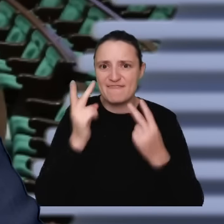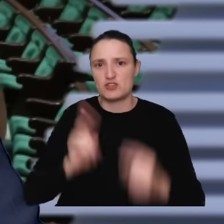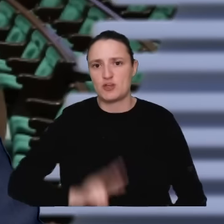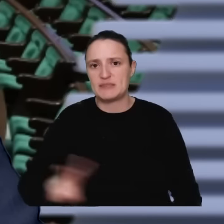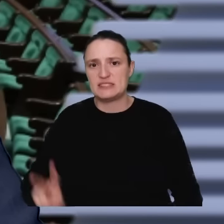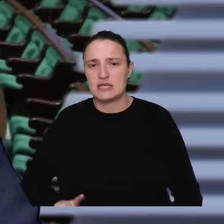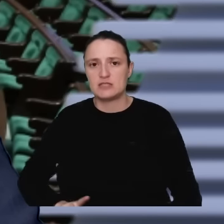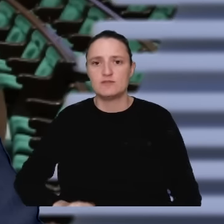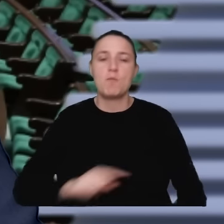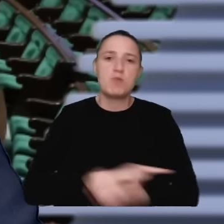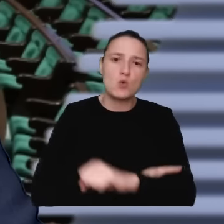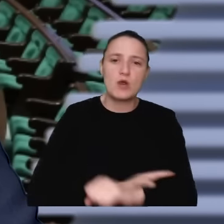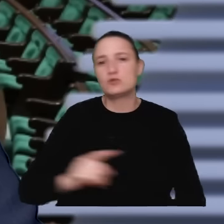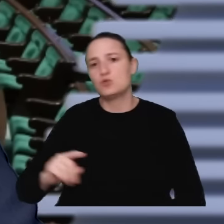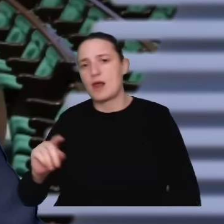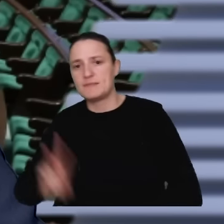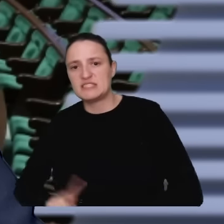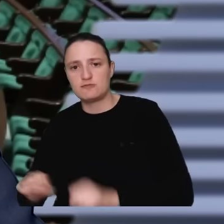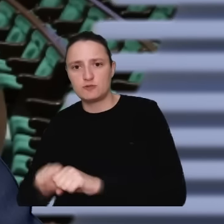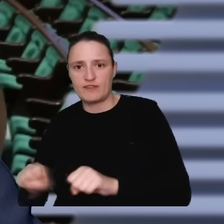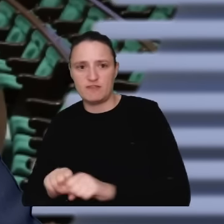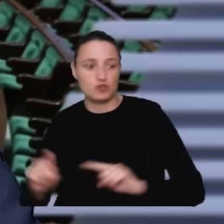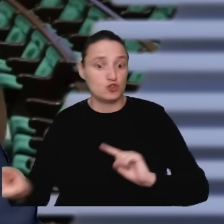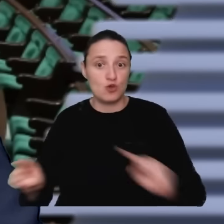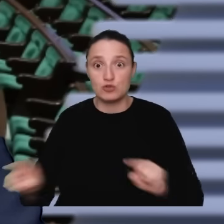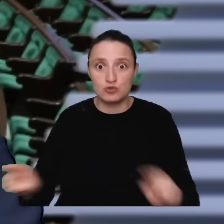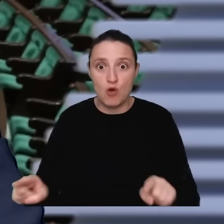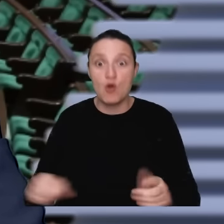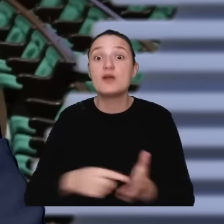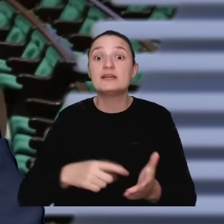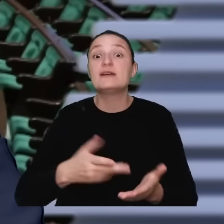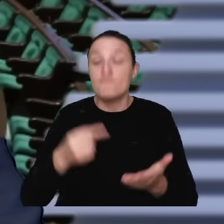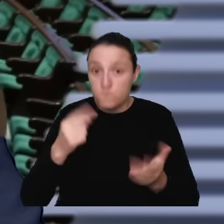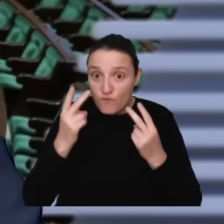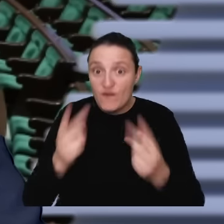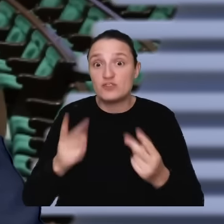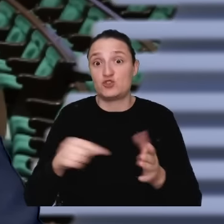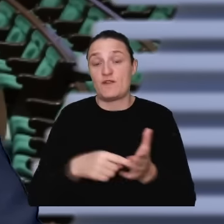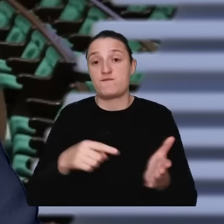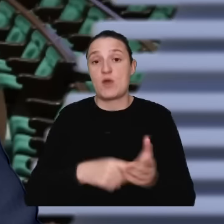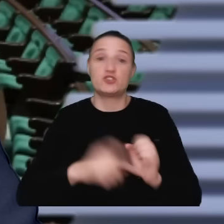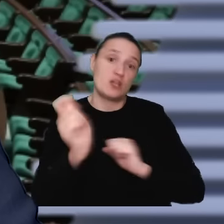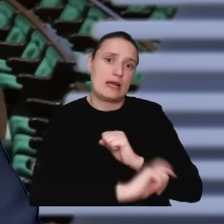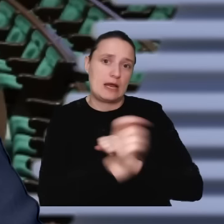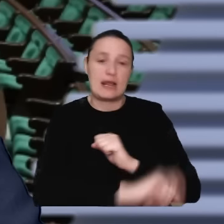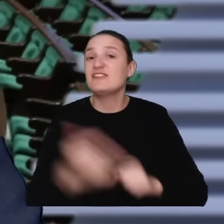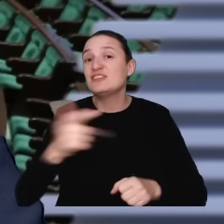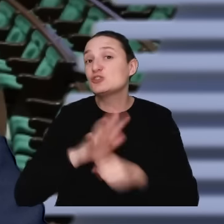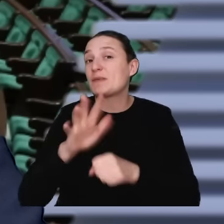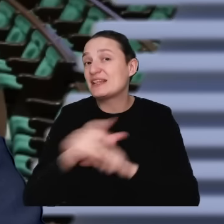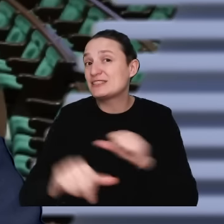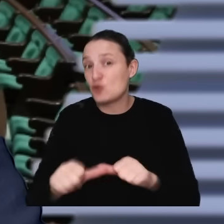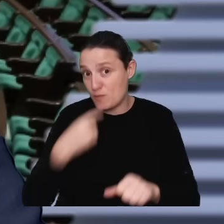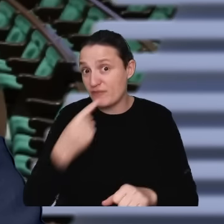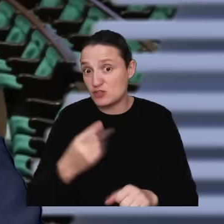i prokuratura, ponieważ odpowiedzialne właśnie za rozliczenia, a państwo także w 2015 roku mówili o tym, że to, co się działo